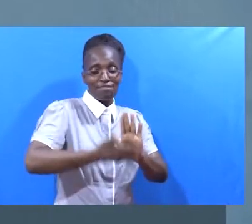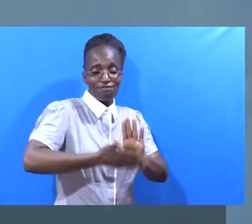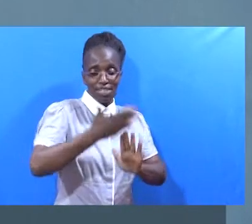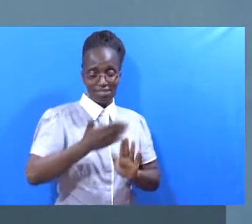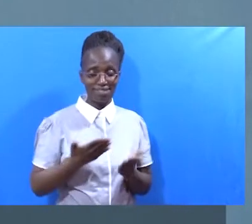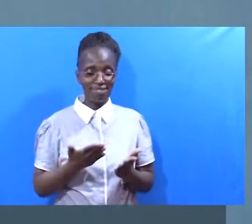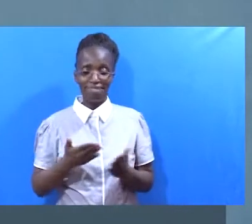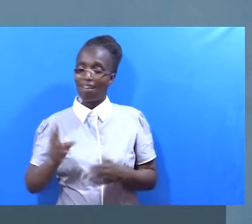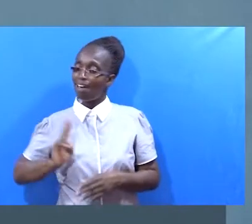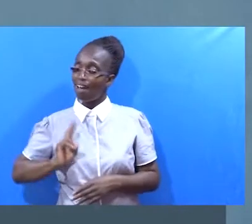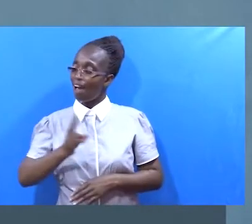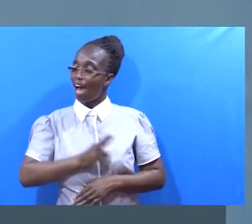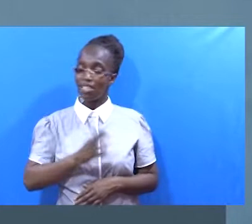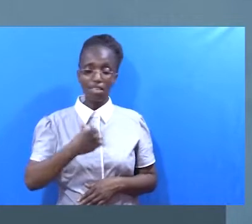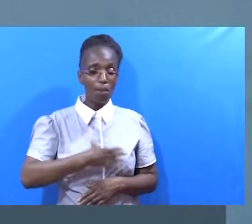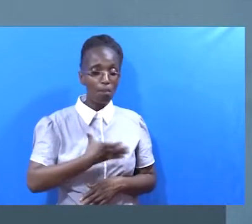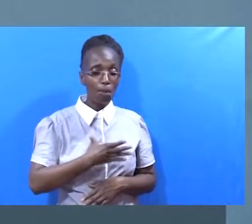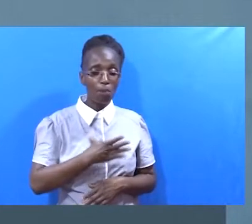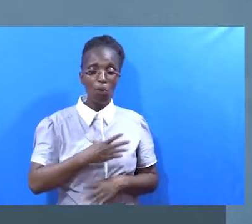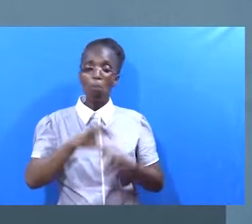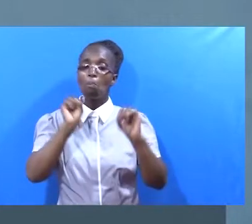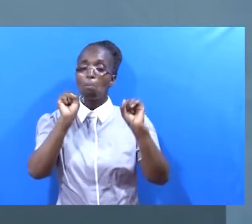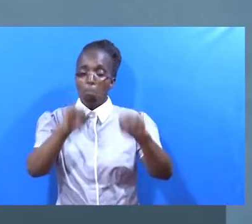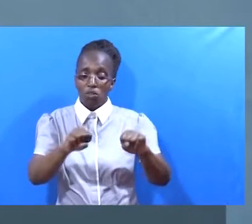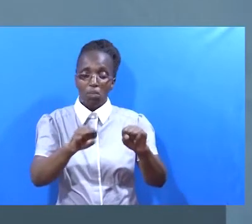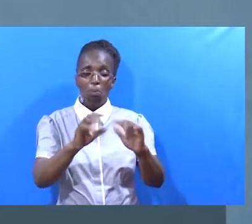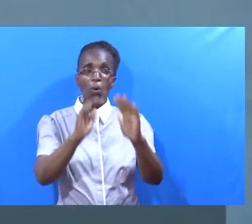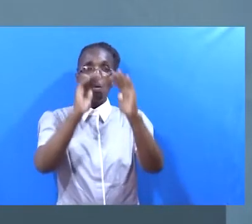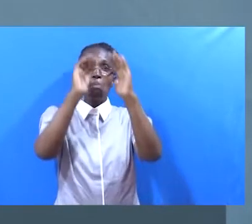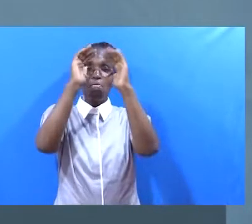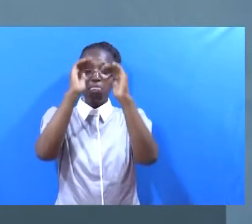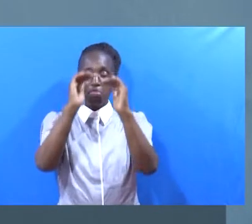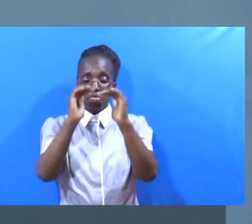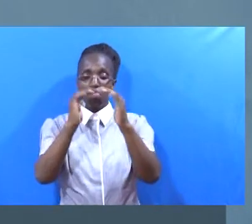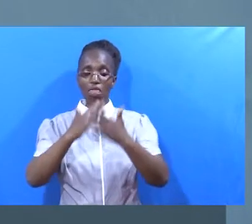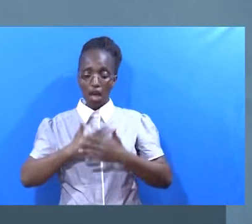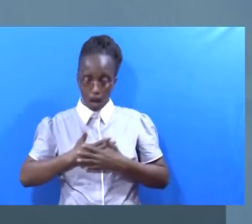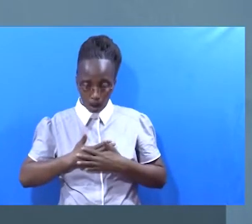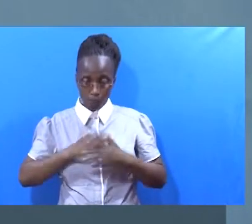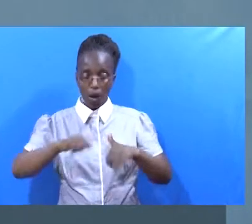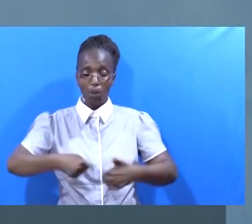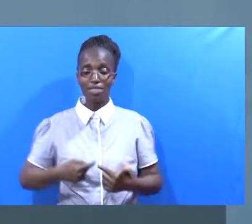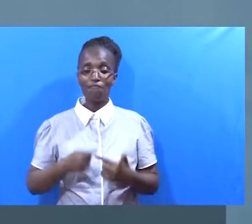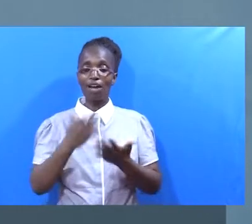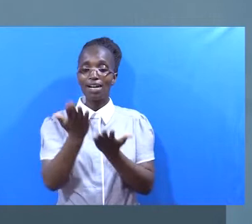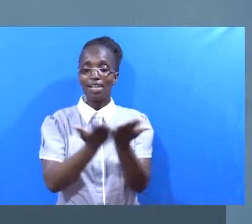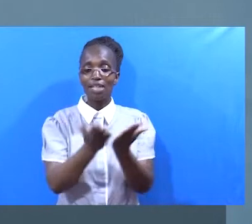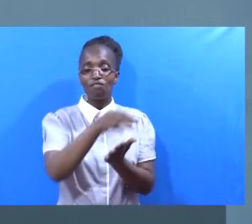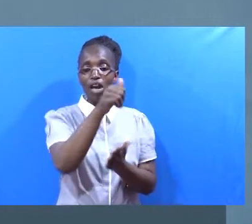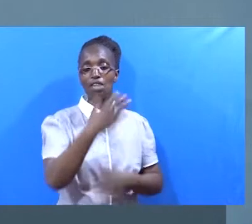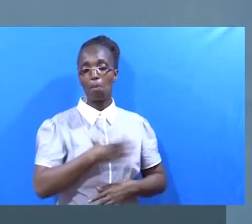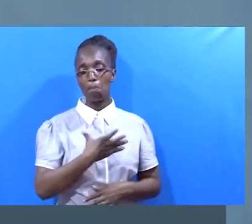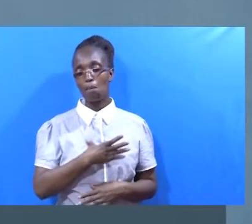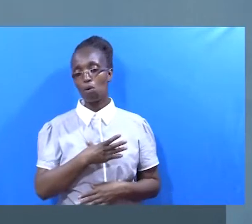Ninamunagani sisi Ambao tuwazawa wake Tutaweza kuteremuka Kutinyenye kesha Na